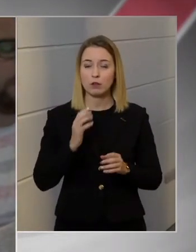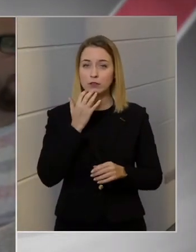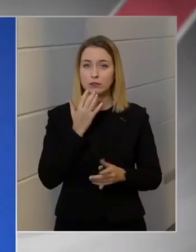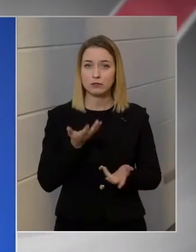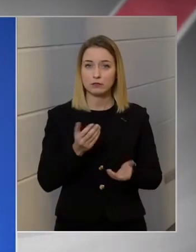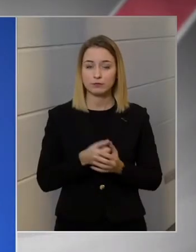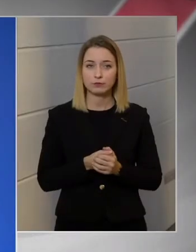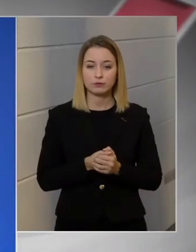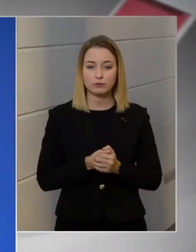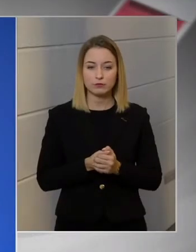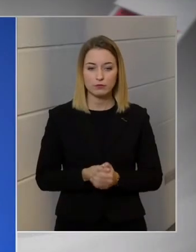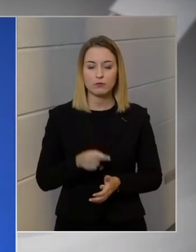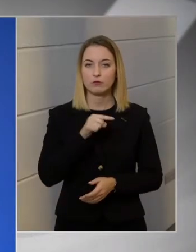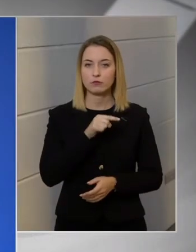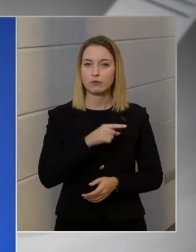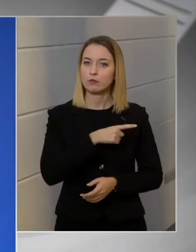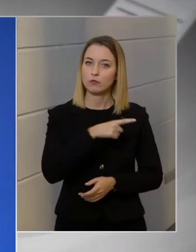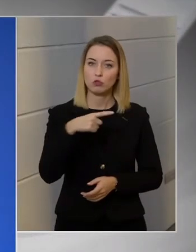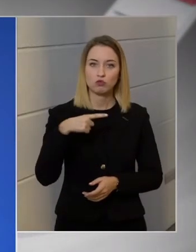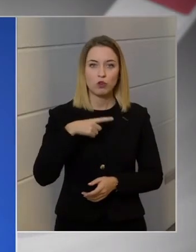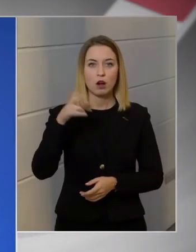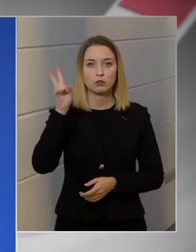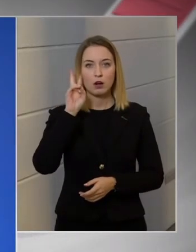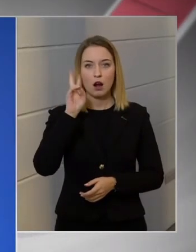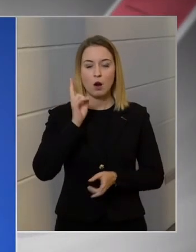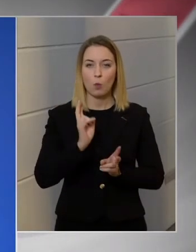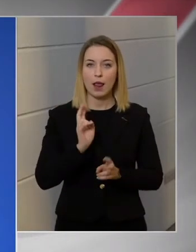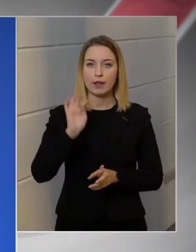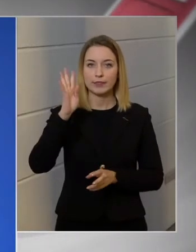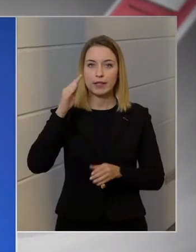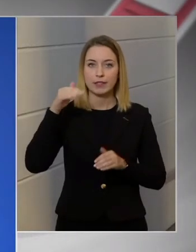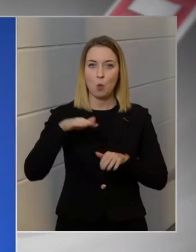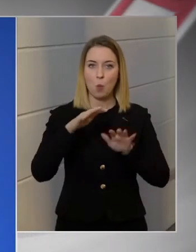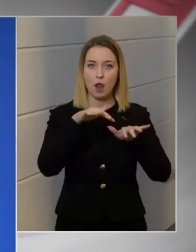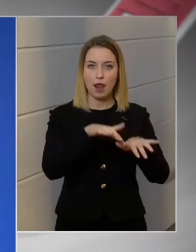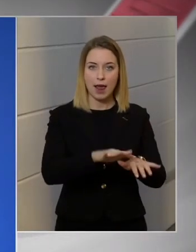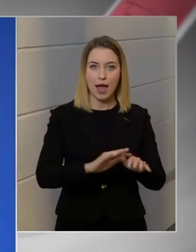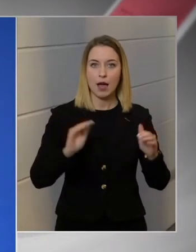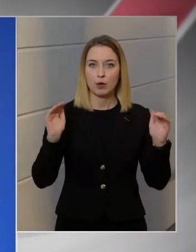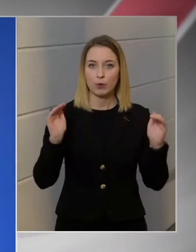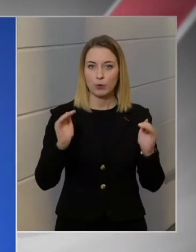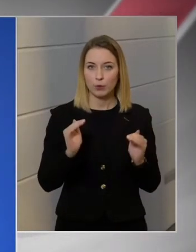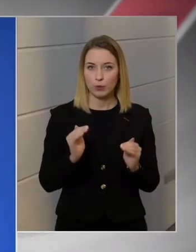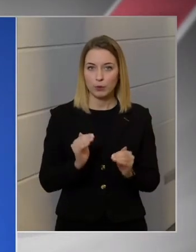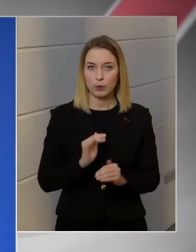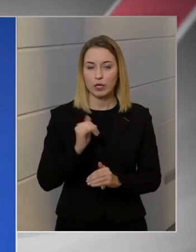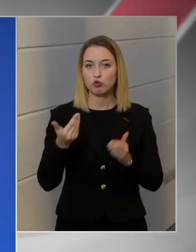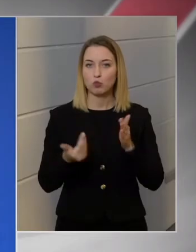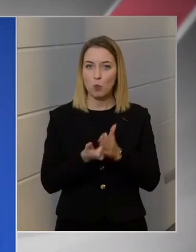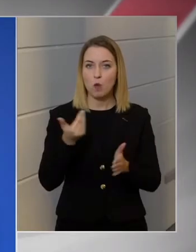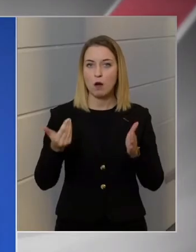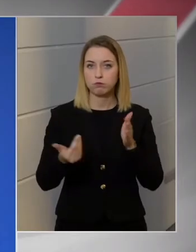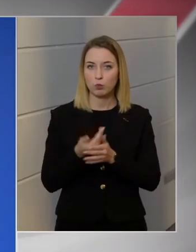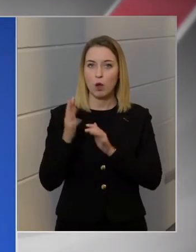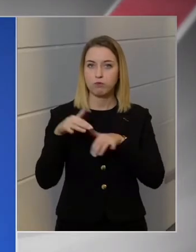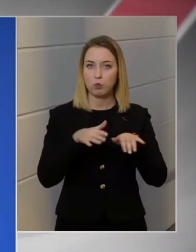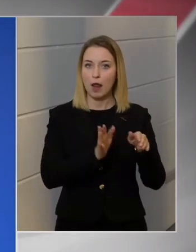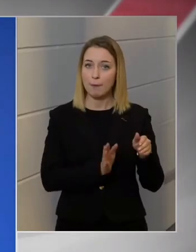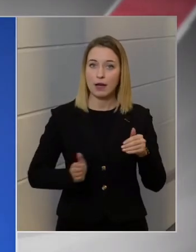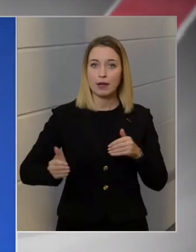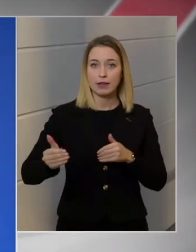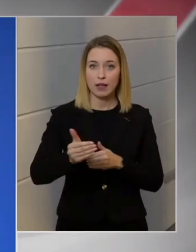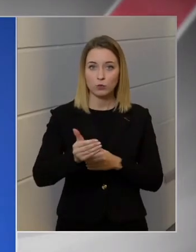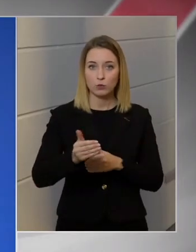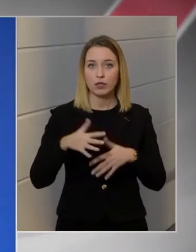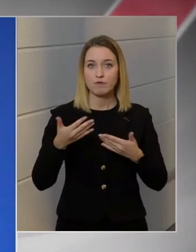Az, hogy csak és kizárólag akkor tudjuk a negyedik hullámot mérsékelni, és az újabb hullámokat elkerülni, vagy